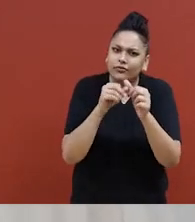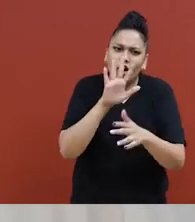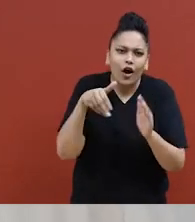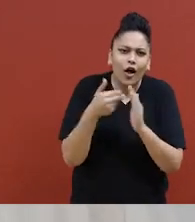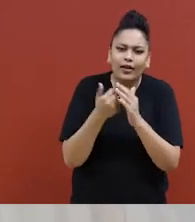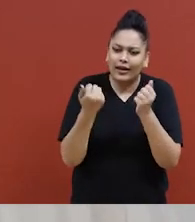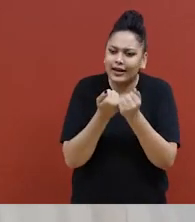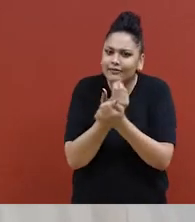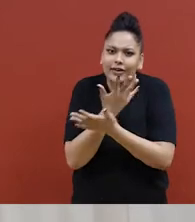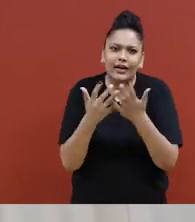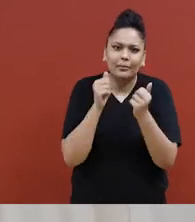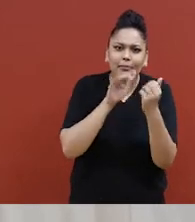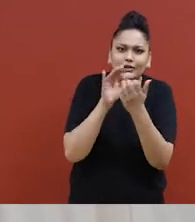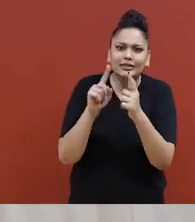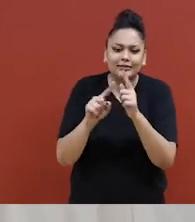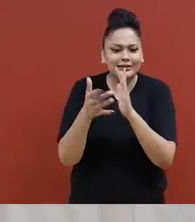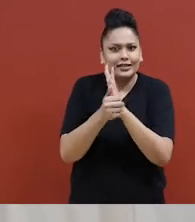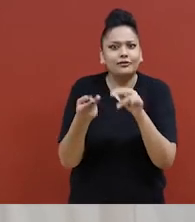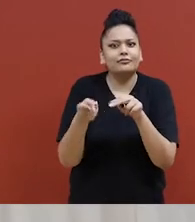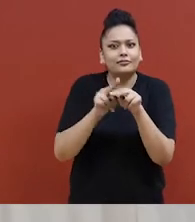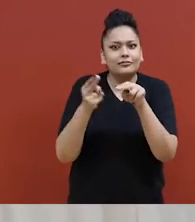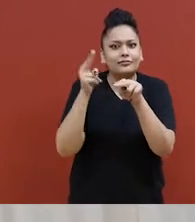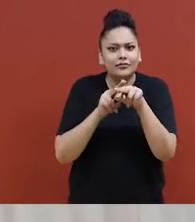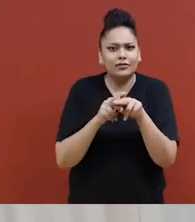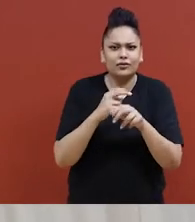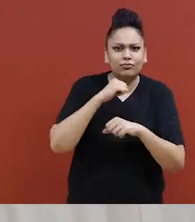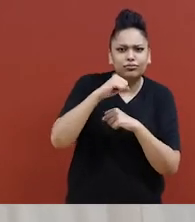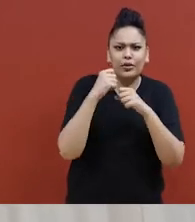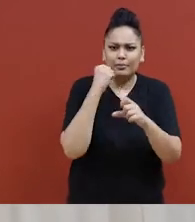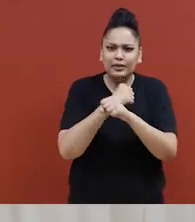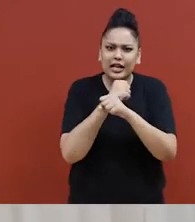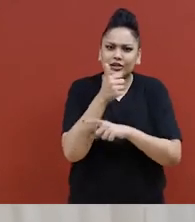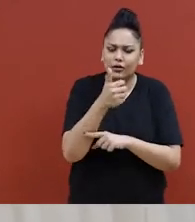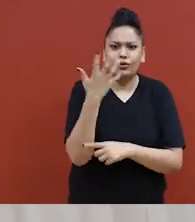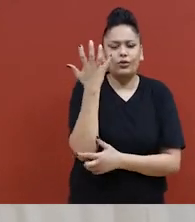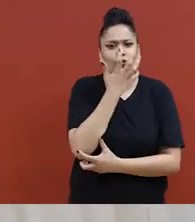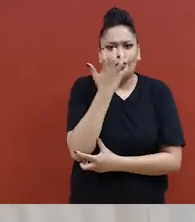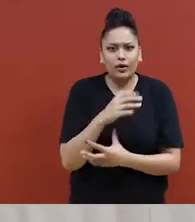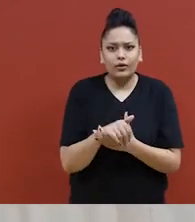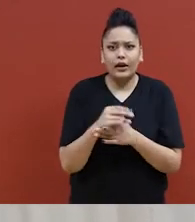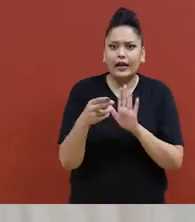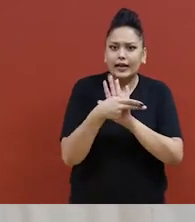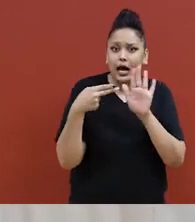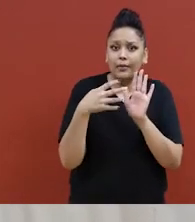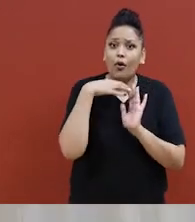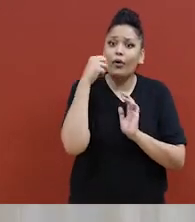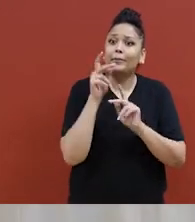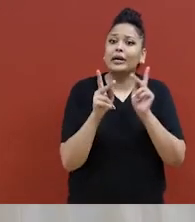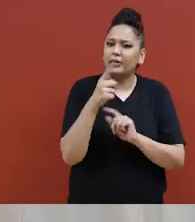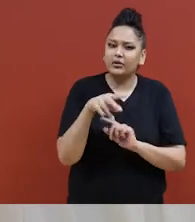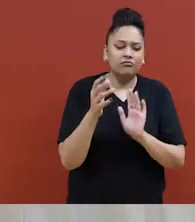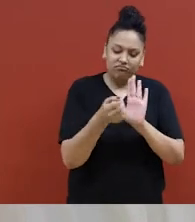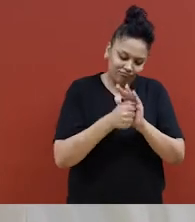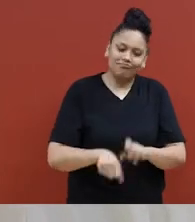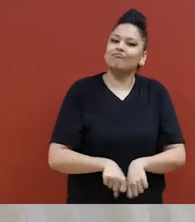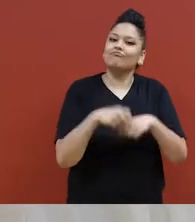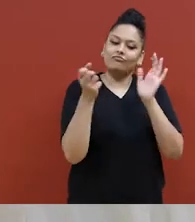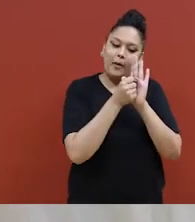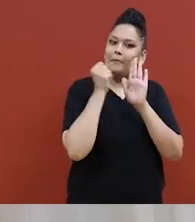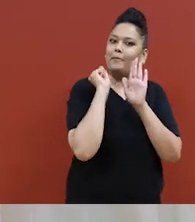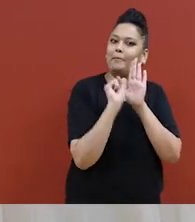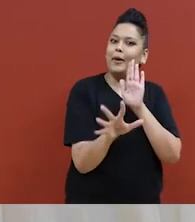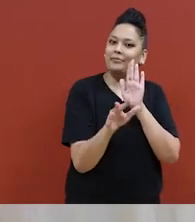l'autodéfense au sol et au lit, l'autodéfense avec des armes, tout un renversement de stéréotypes, n pas?